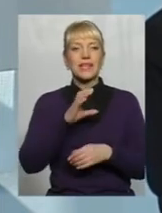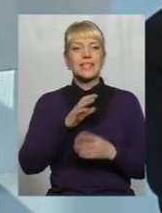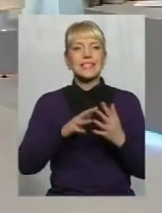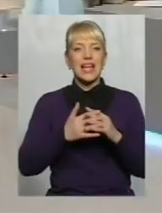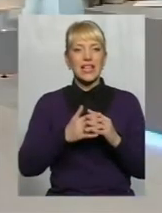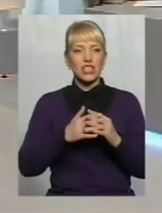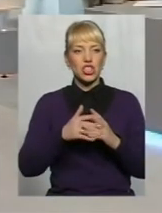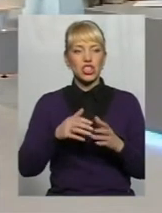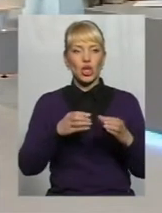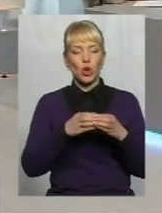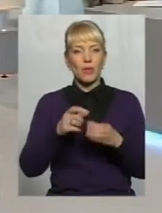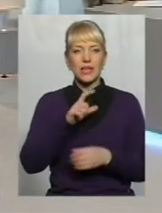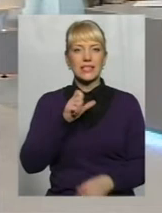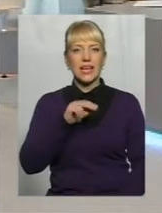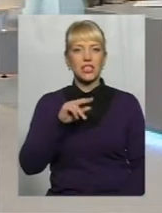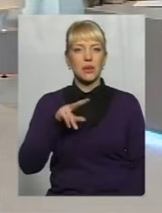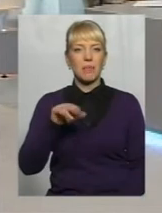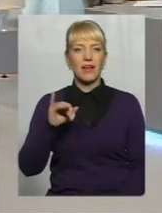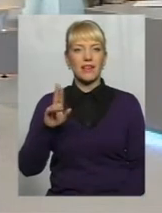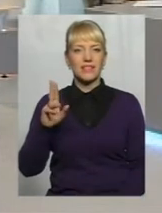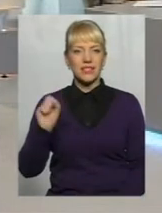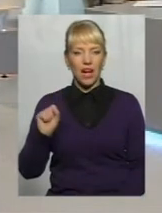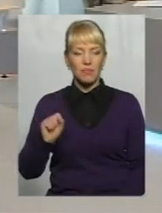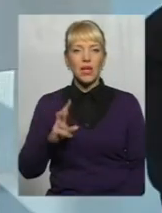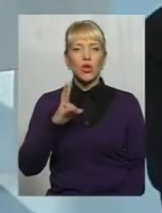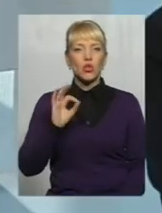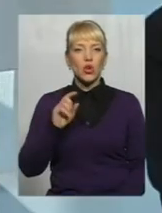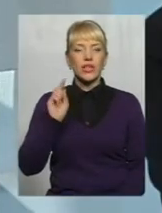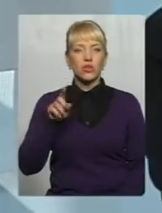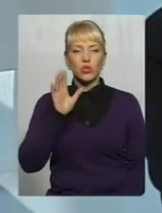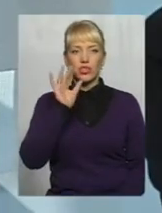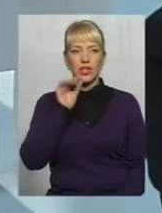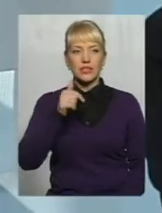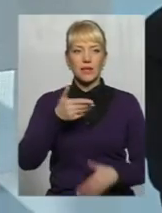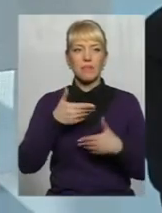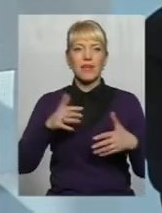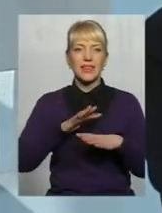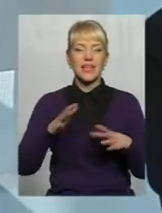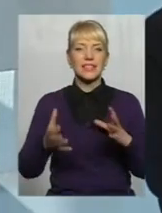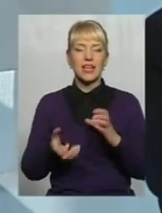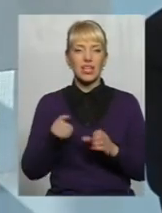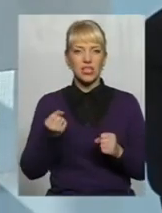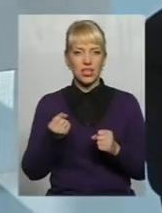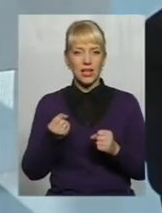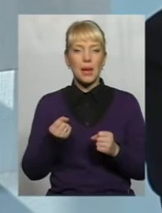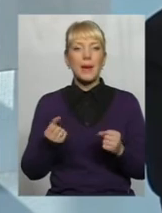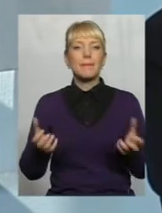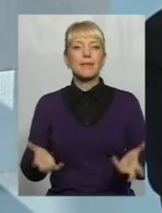Зачепилівської селищної ради На той час ми не знайшли, на жаль, підтримки Різного